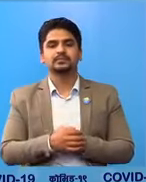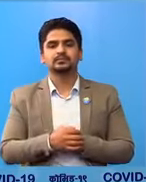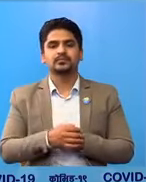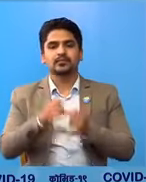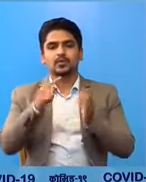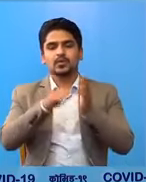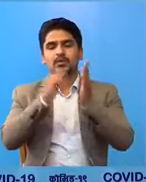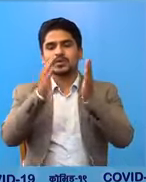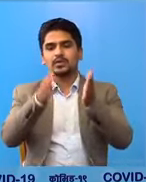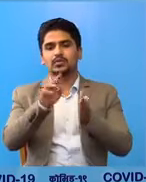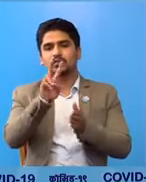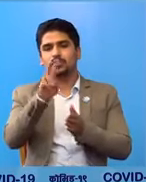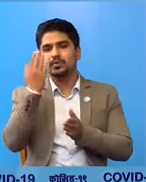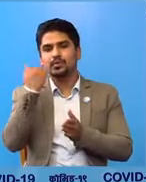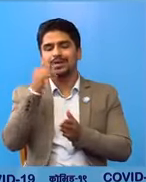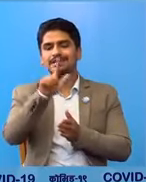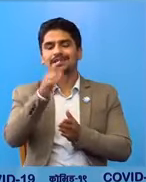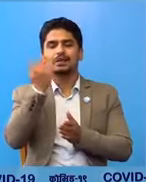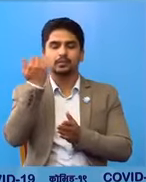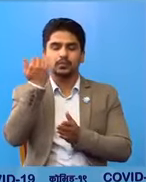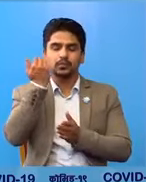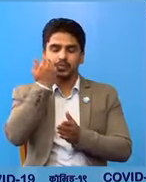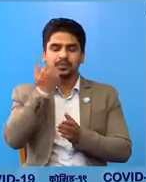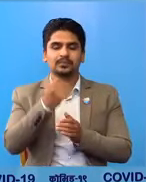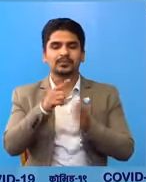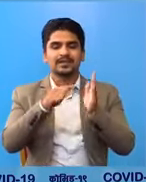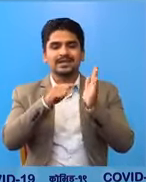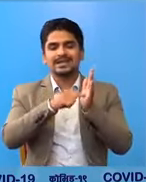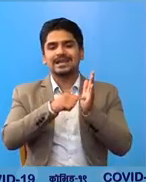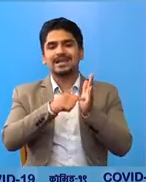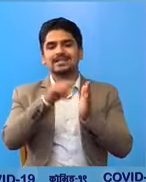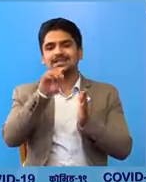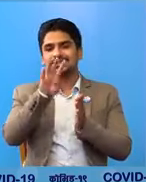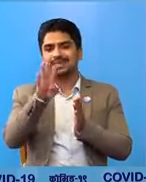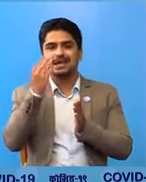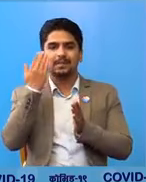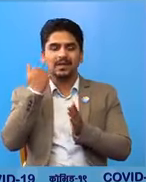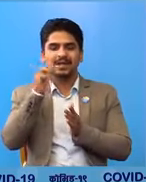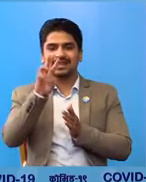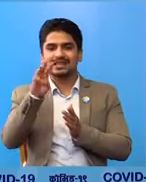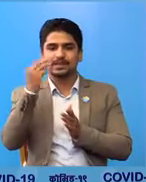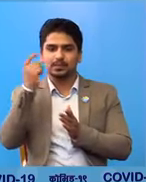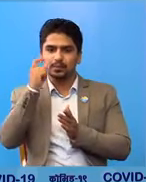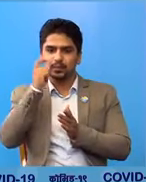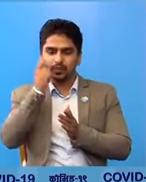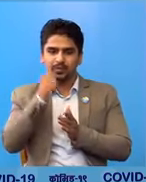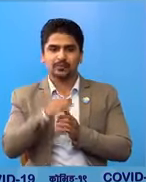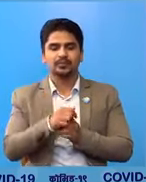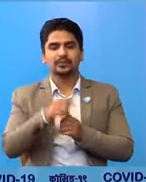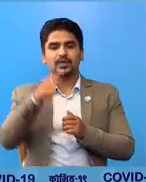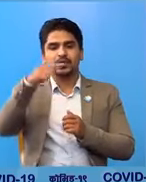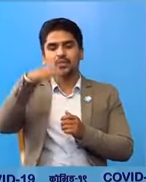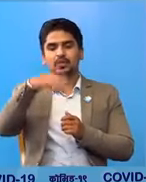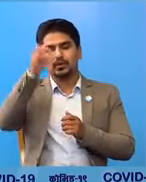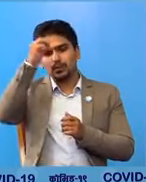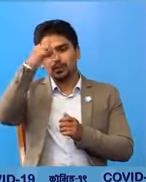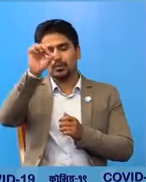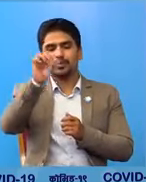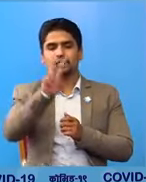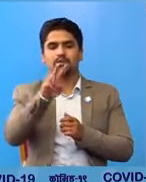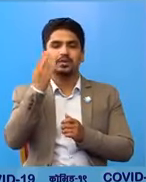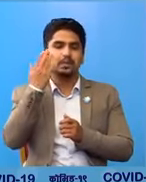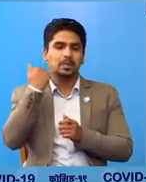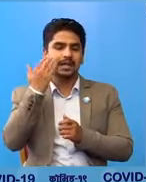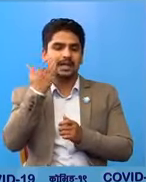कंचनपुर का दुई महिलार साथ पुरुष, कास्की का चार महिलार तीन पुरुष, नौल पराशी पूर्व का दुई